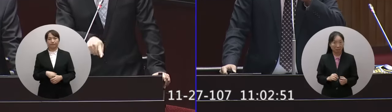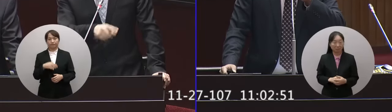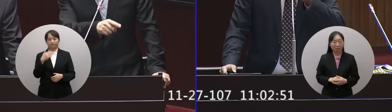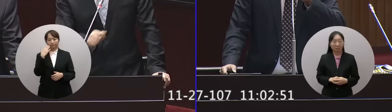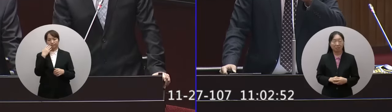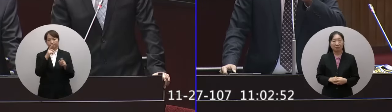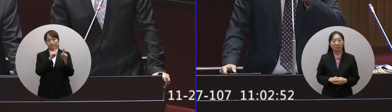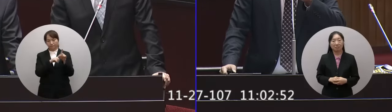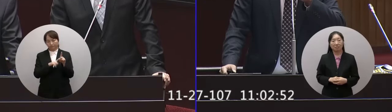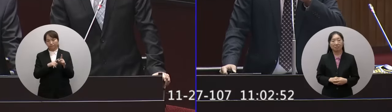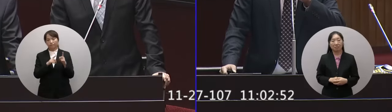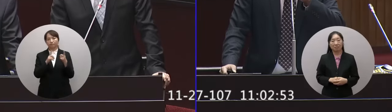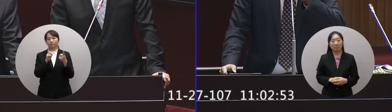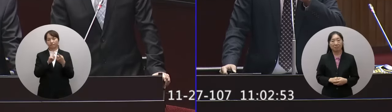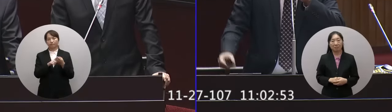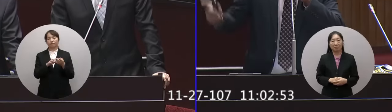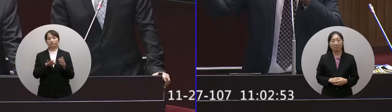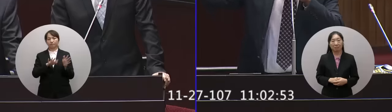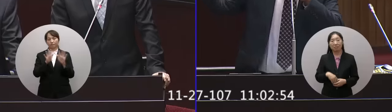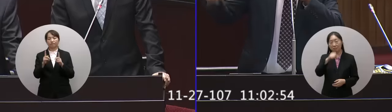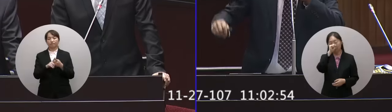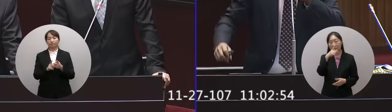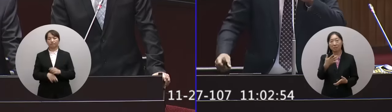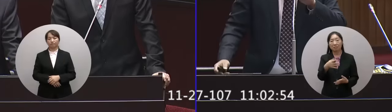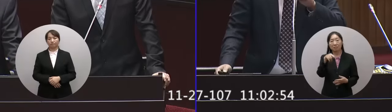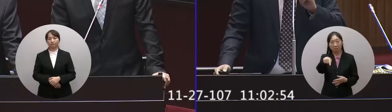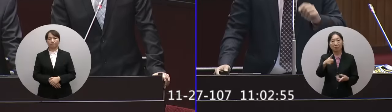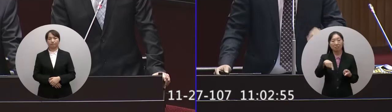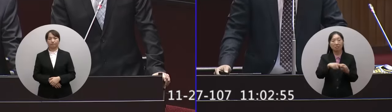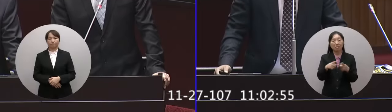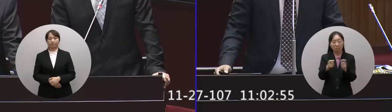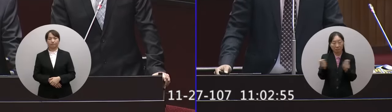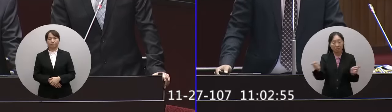是這樣呈現的話是這樣子好多久要換一次